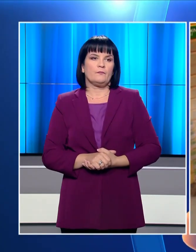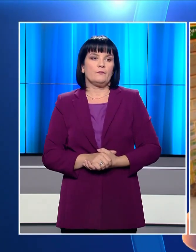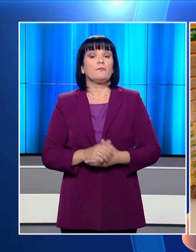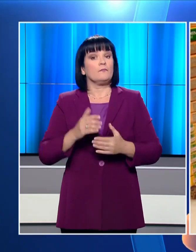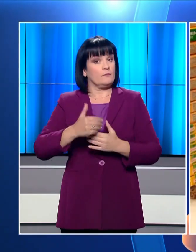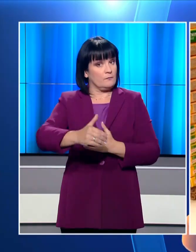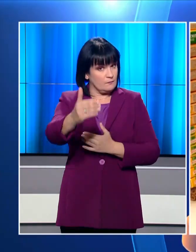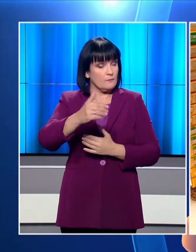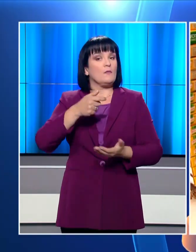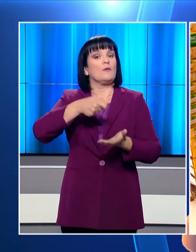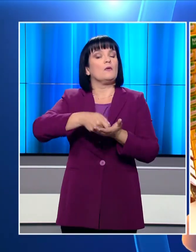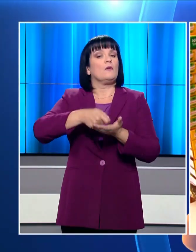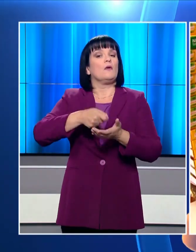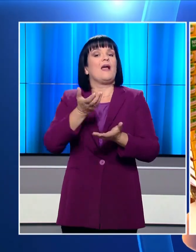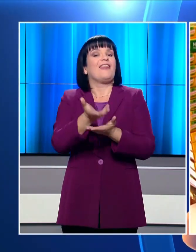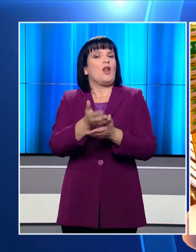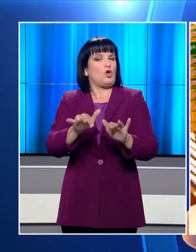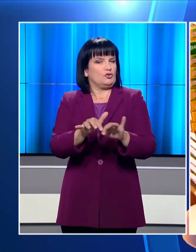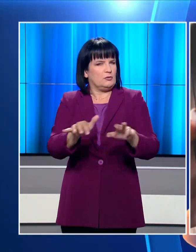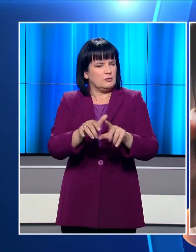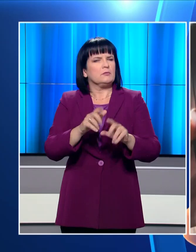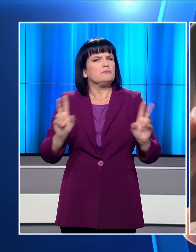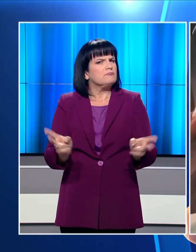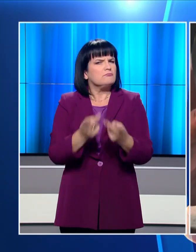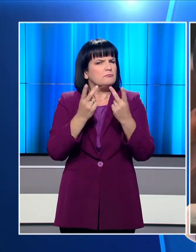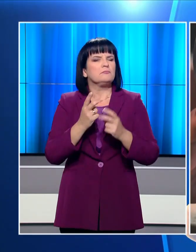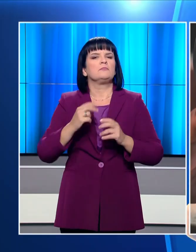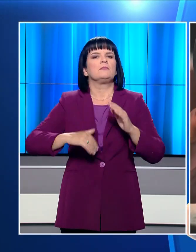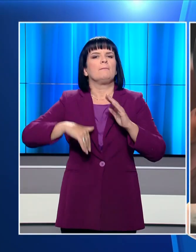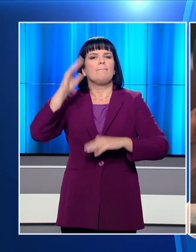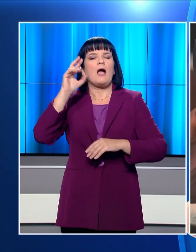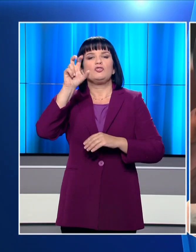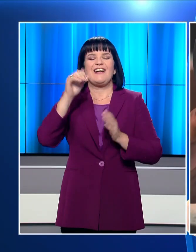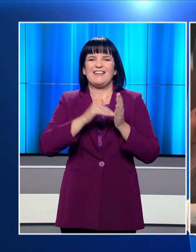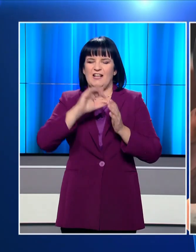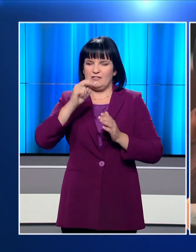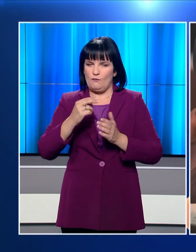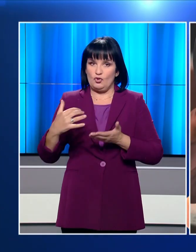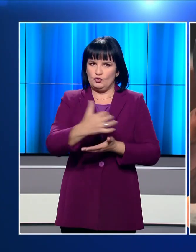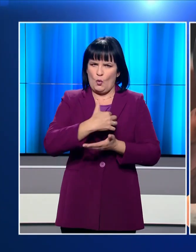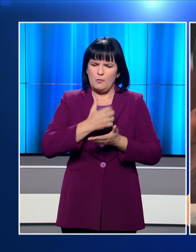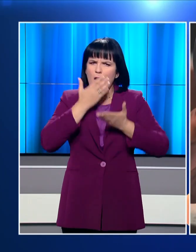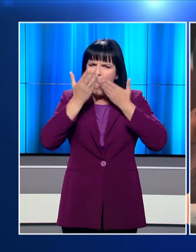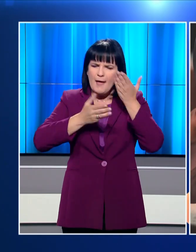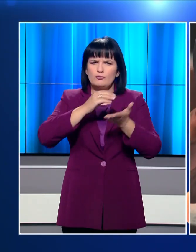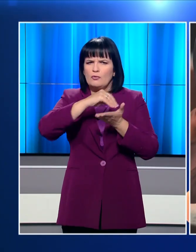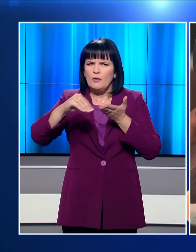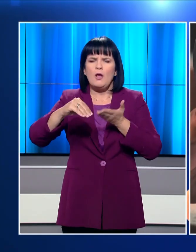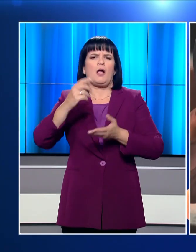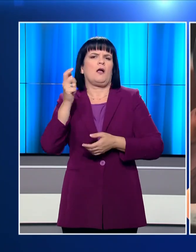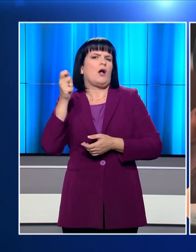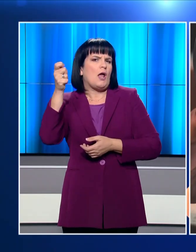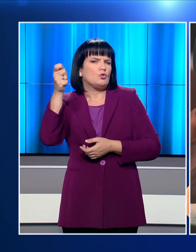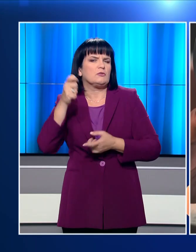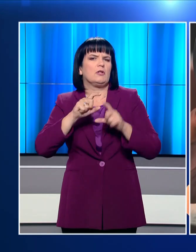Από τις φετινές φορολογικές δηλώσεις αποκαλύπτεται ότι όσοι είχαν εισόδημα πάνω από 30.000 ευρώ δαπάνησαν με πιστοδική ή χρεωστική